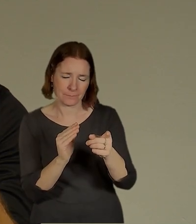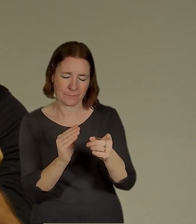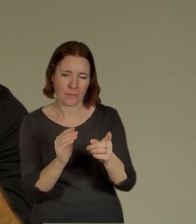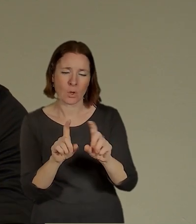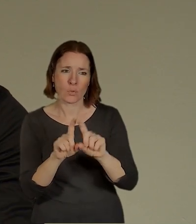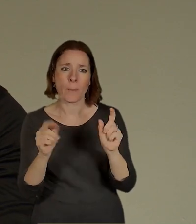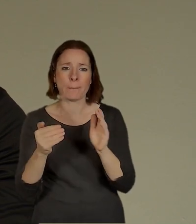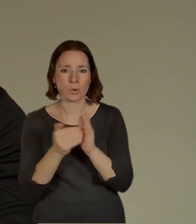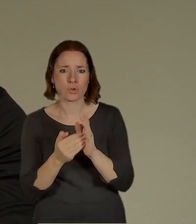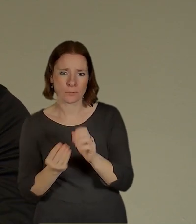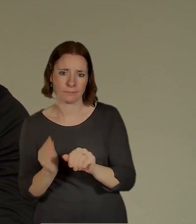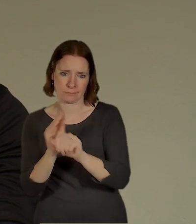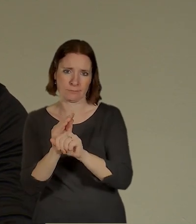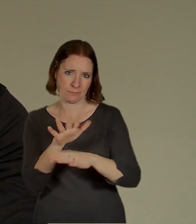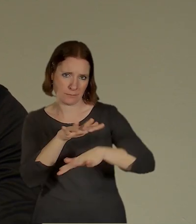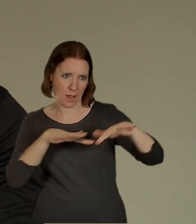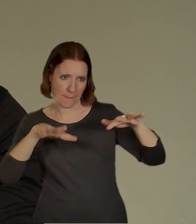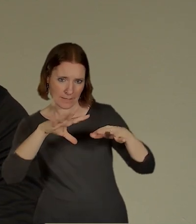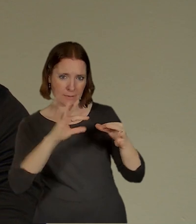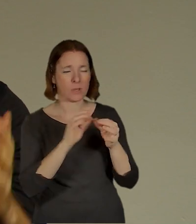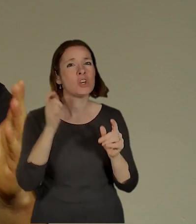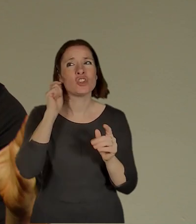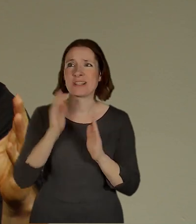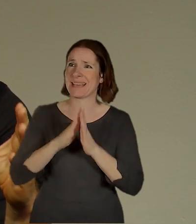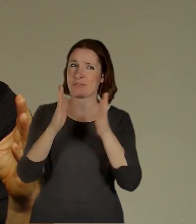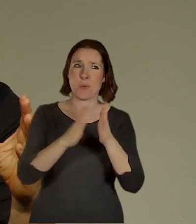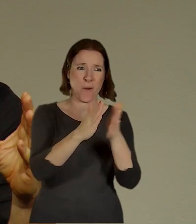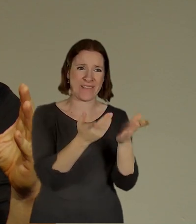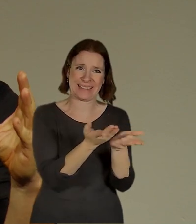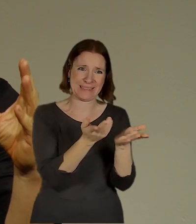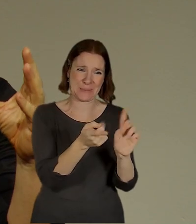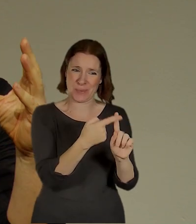že to je parter do náměstí a to ty ženský domovy neměly. Takže jsme hledali